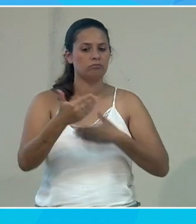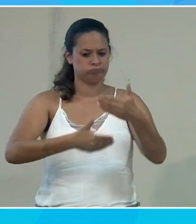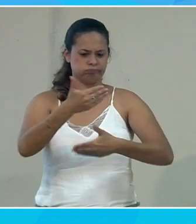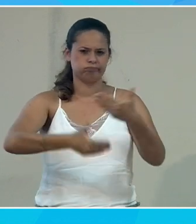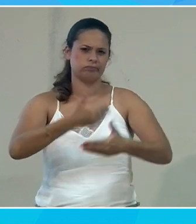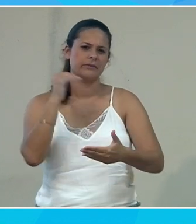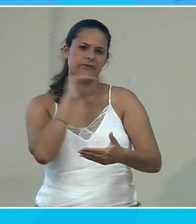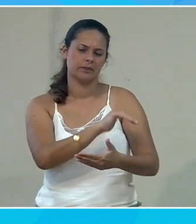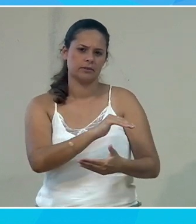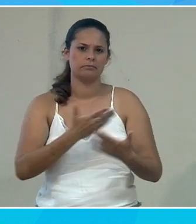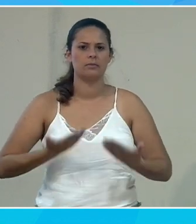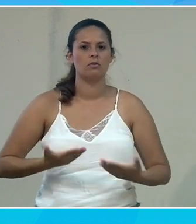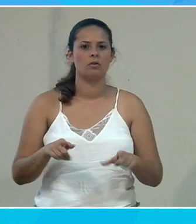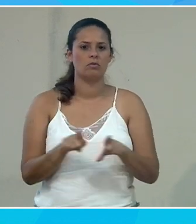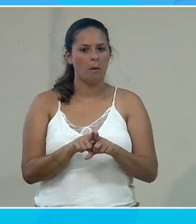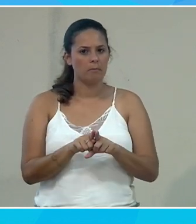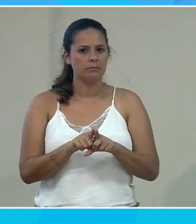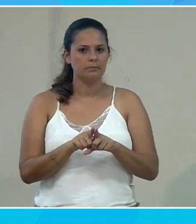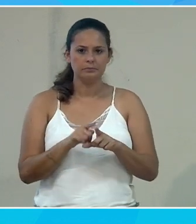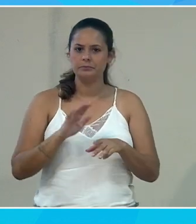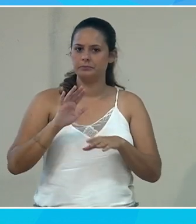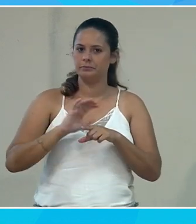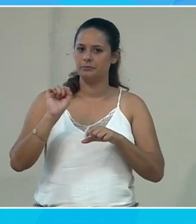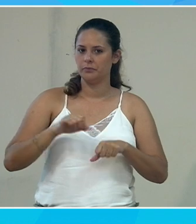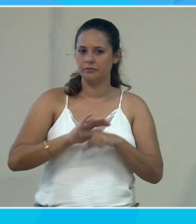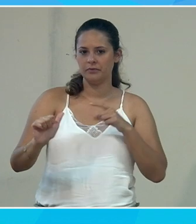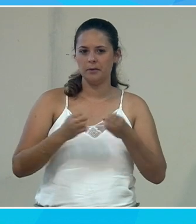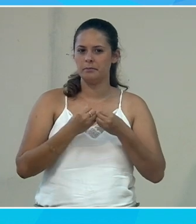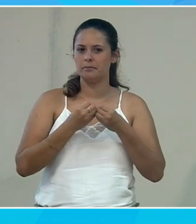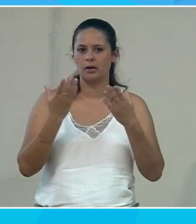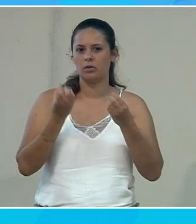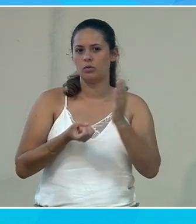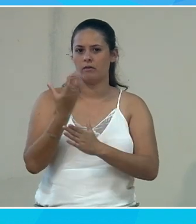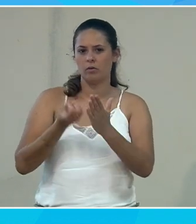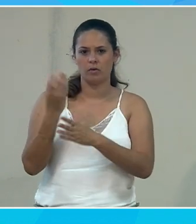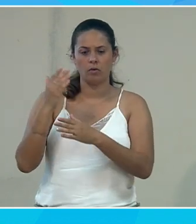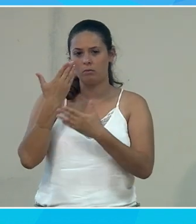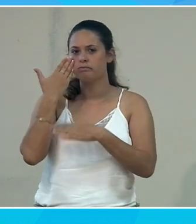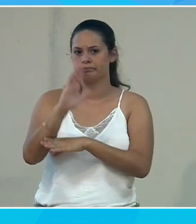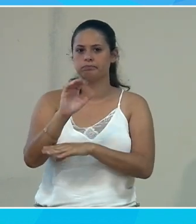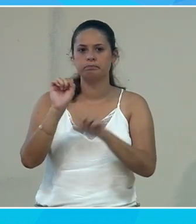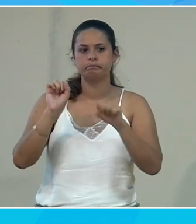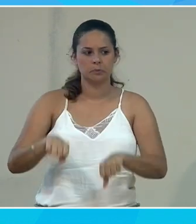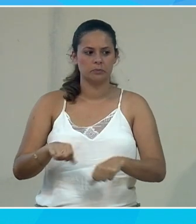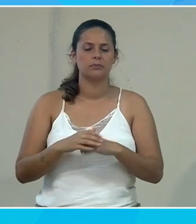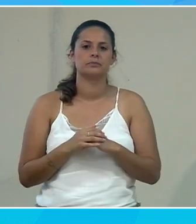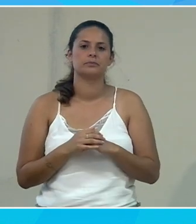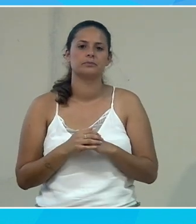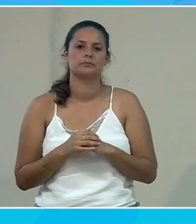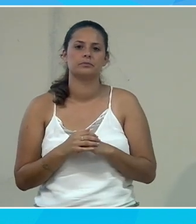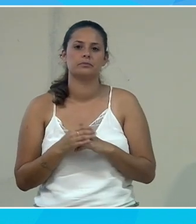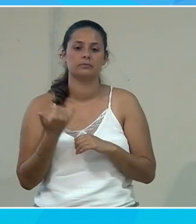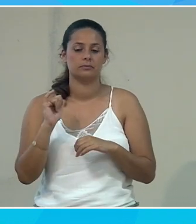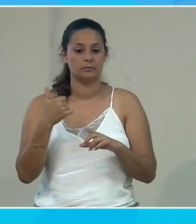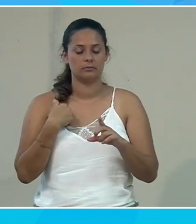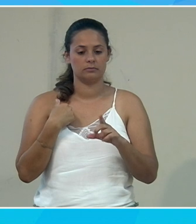vite et qui nous permettent de faire de belles applications. Pierre vous en fera d'ailleurs tout à l'heure une démonstration. Si je